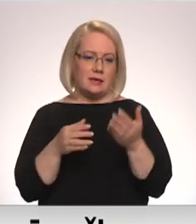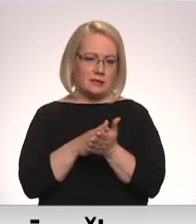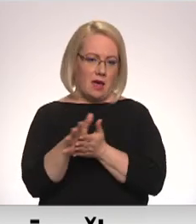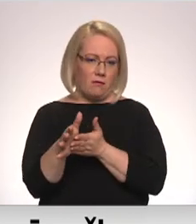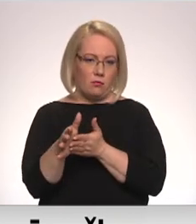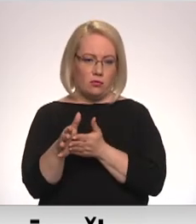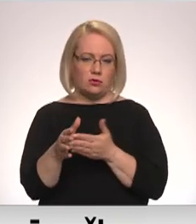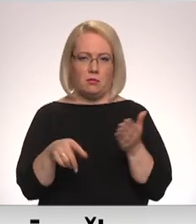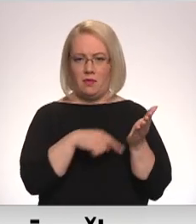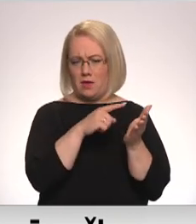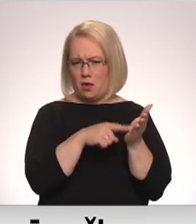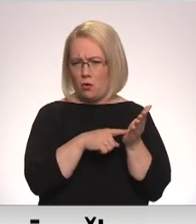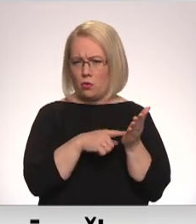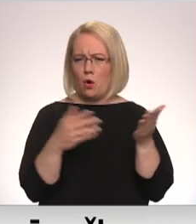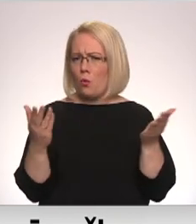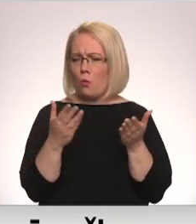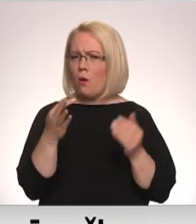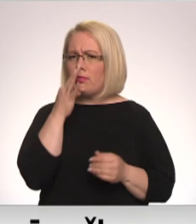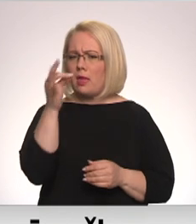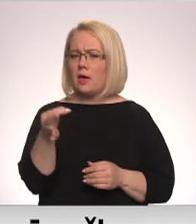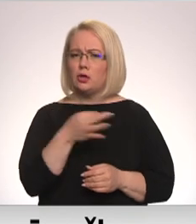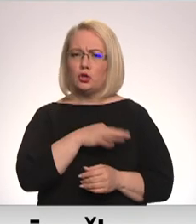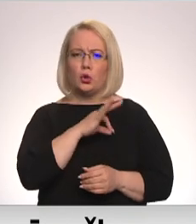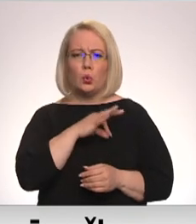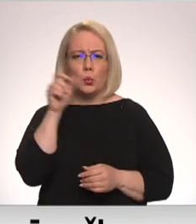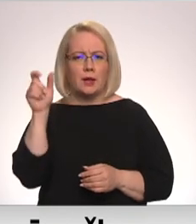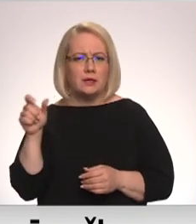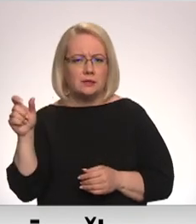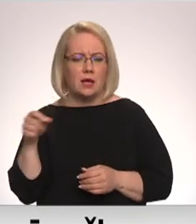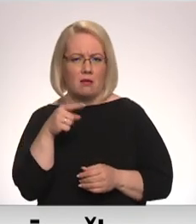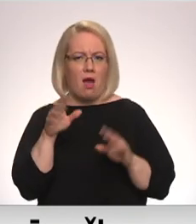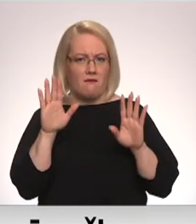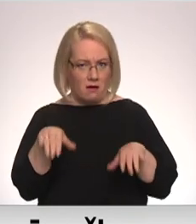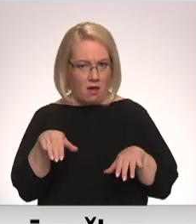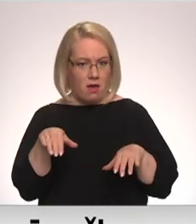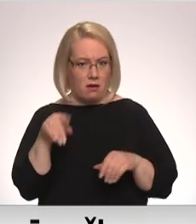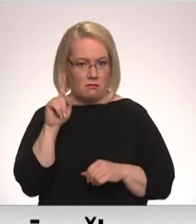objekta. Bet ko teica juristi tā drīkstēja?